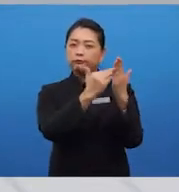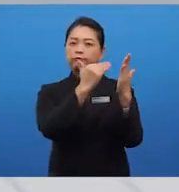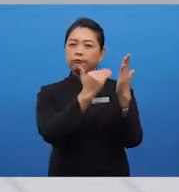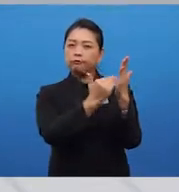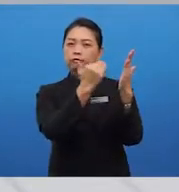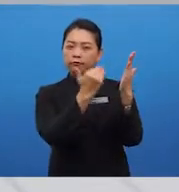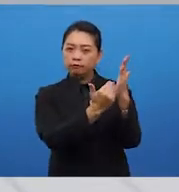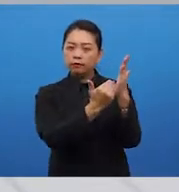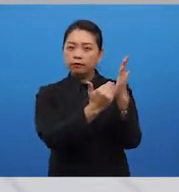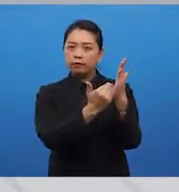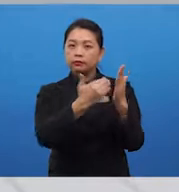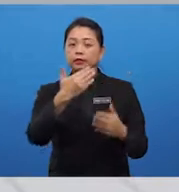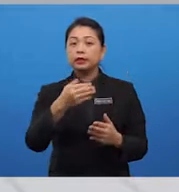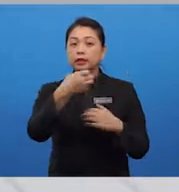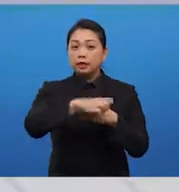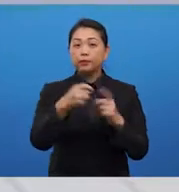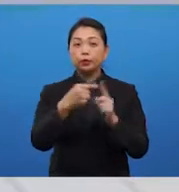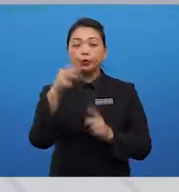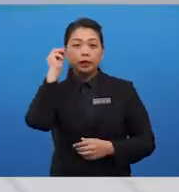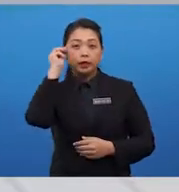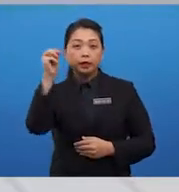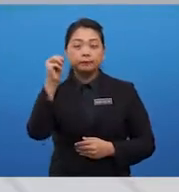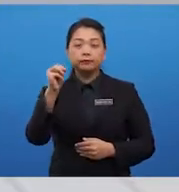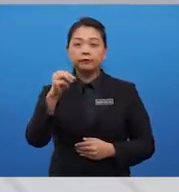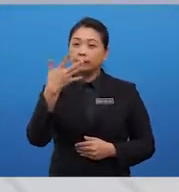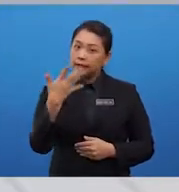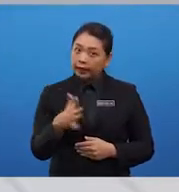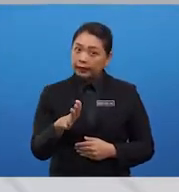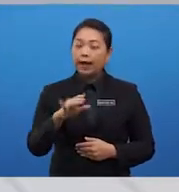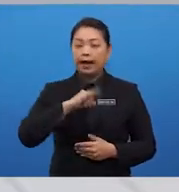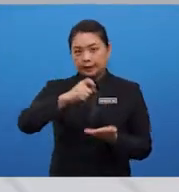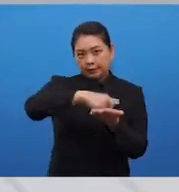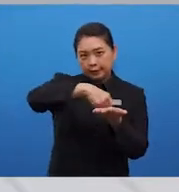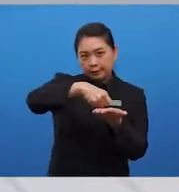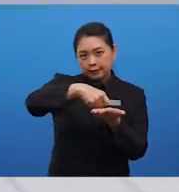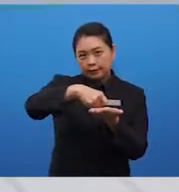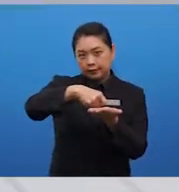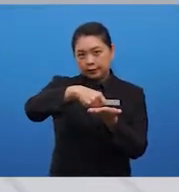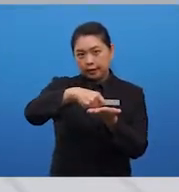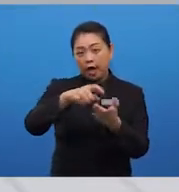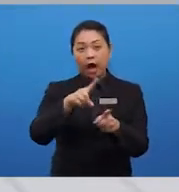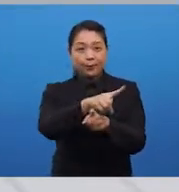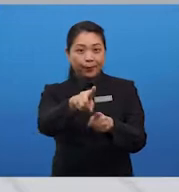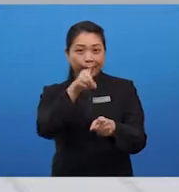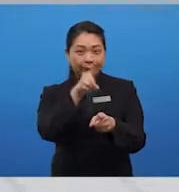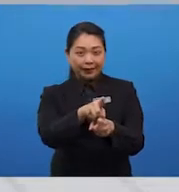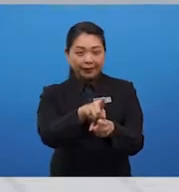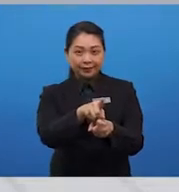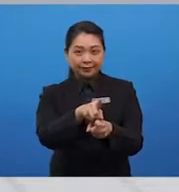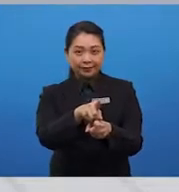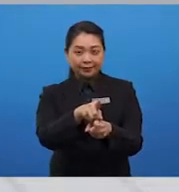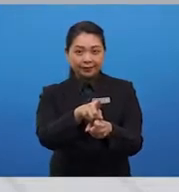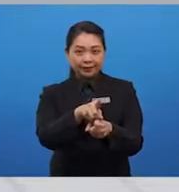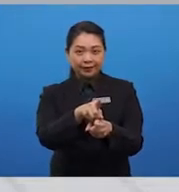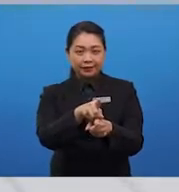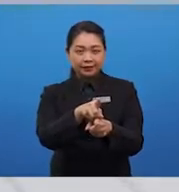my email to him. And then, I sign off appropriately. Either you can write